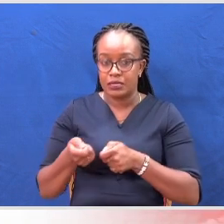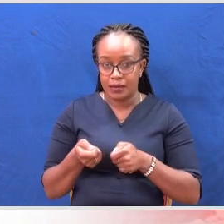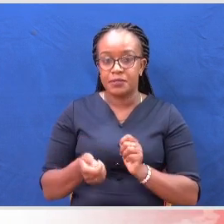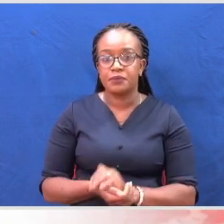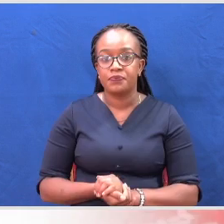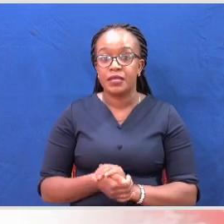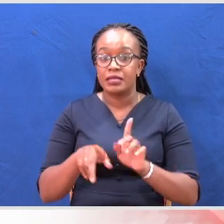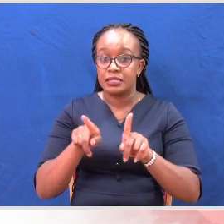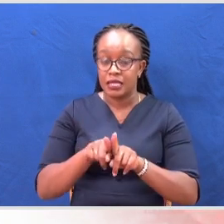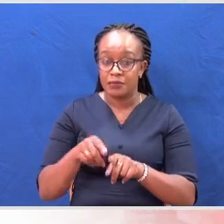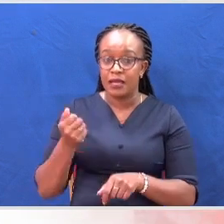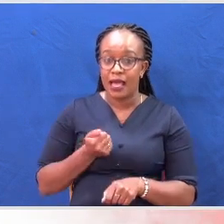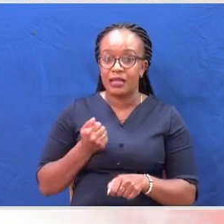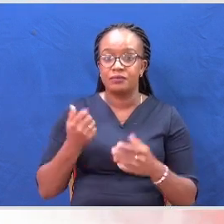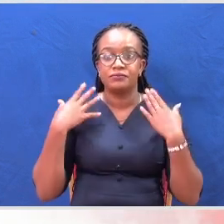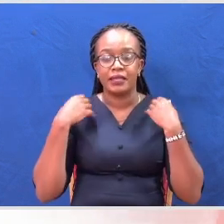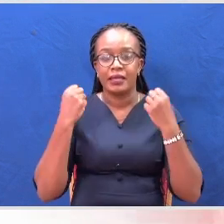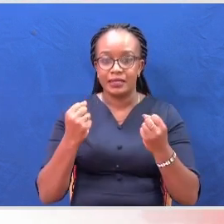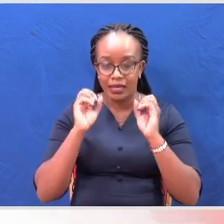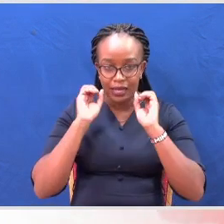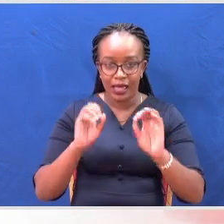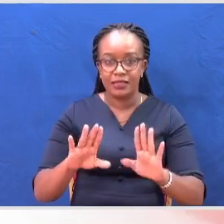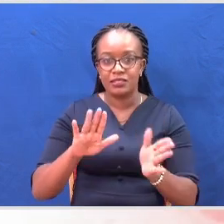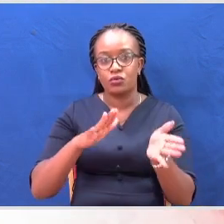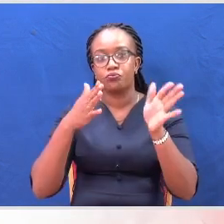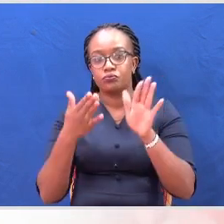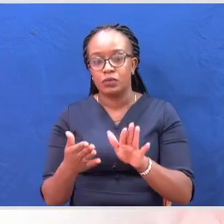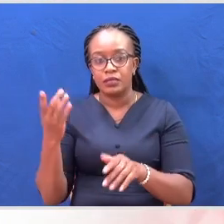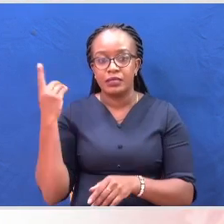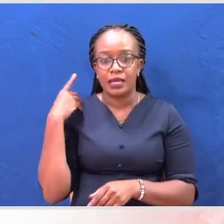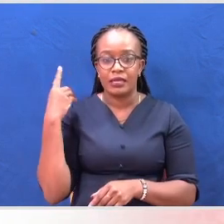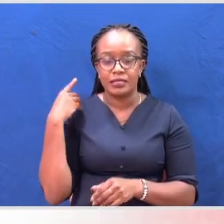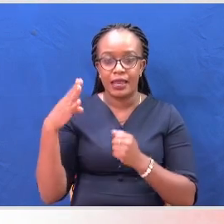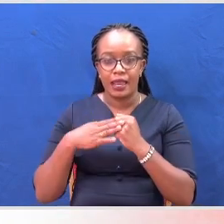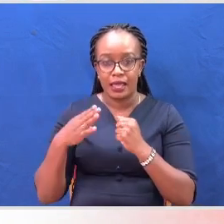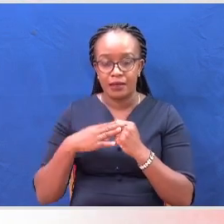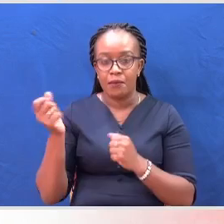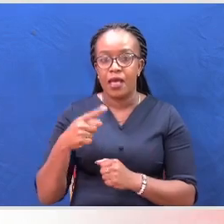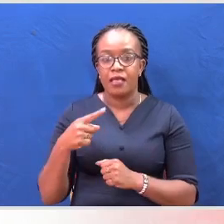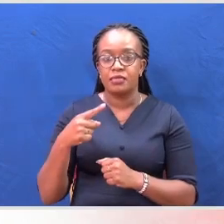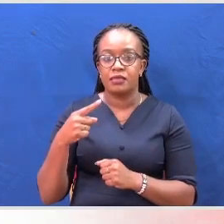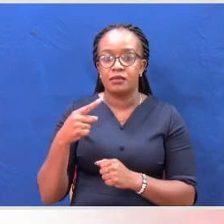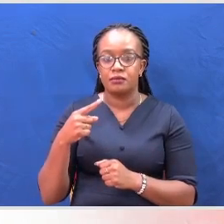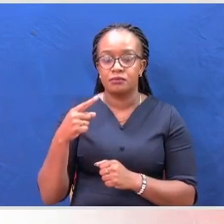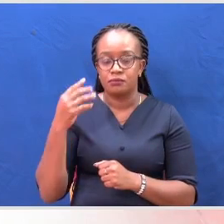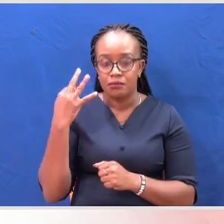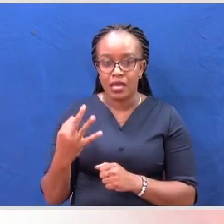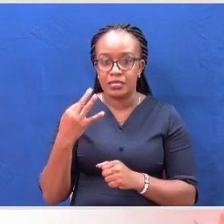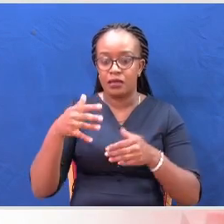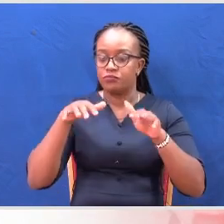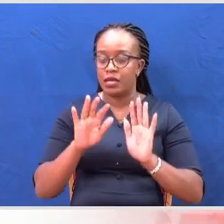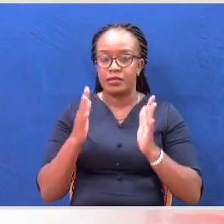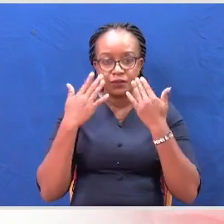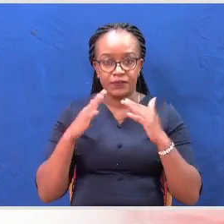hivyo, Velvin hakupata nafu, hukuwa kikataroho machitarehetisa na kuzikwa jumatano. David